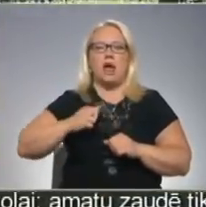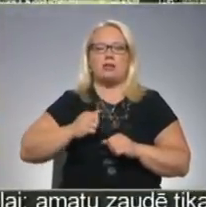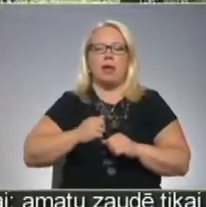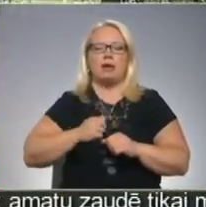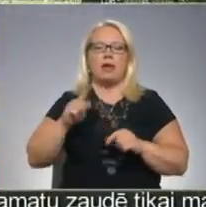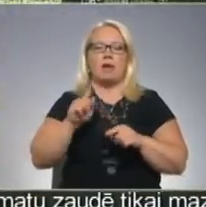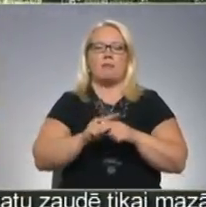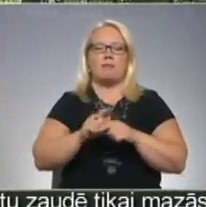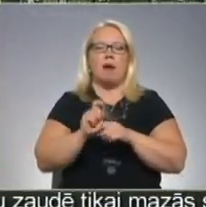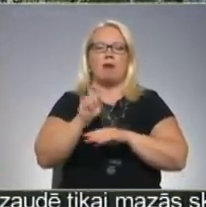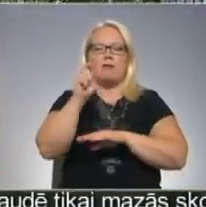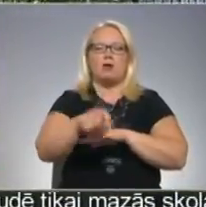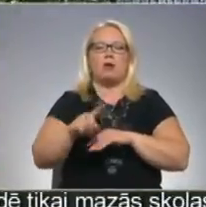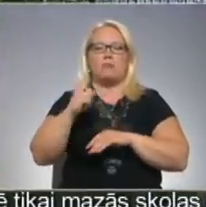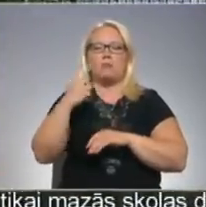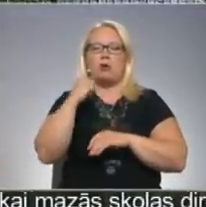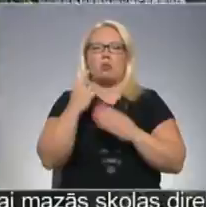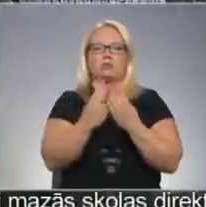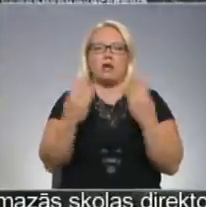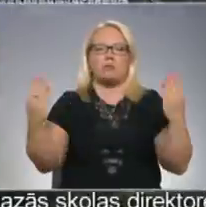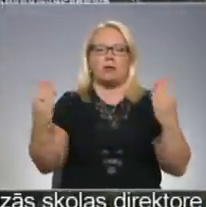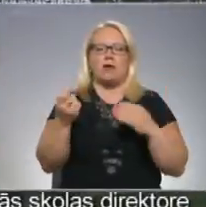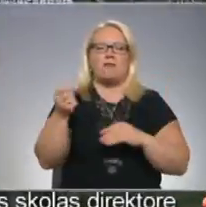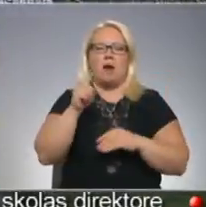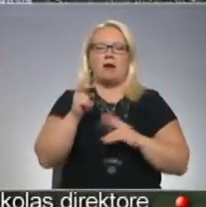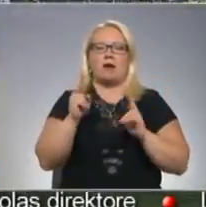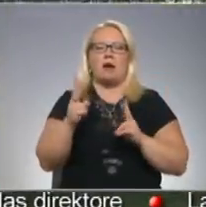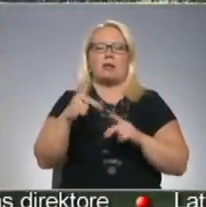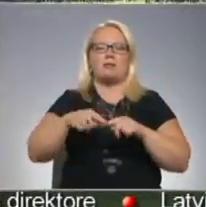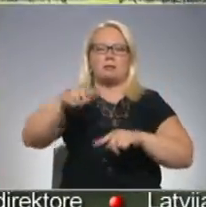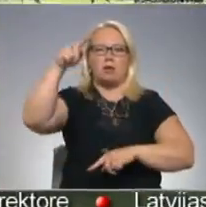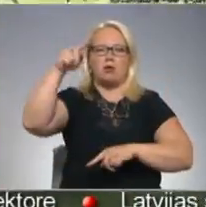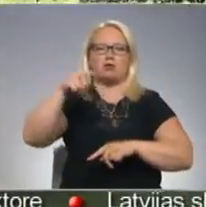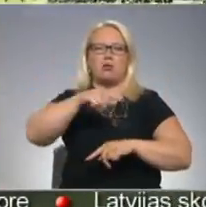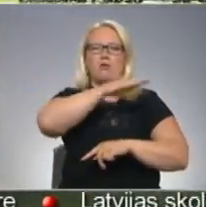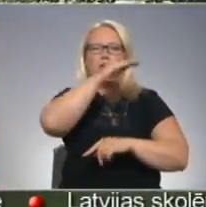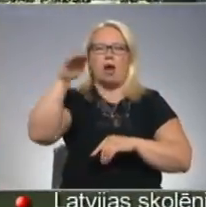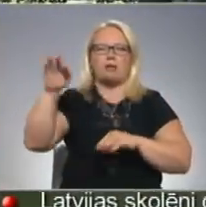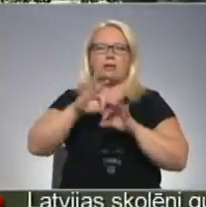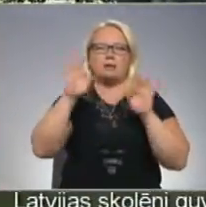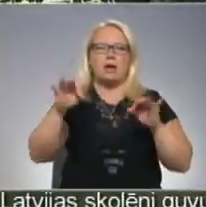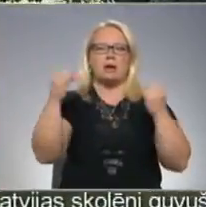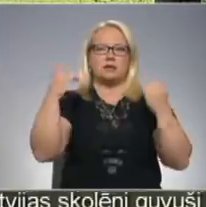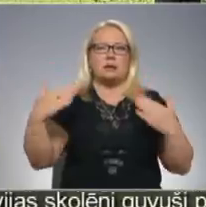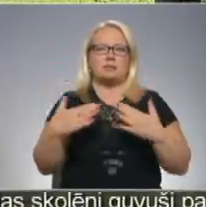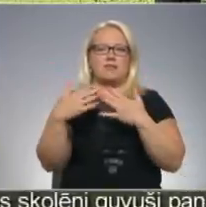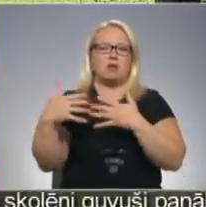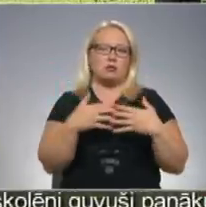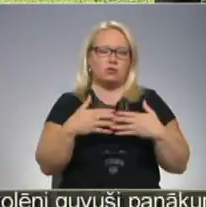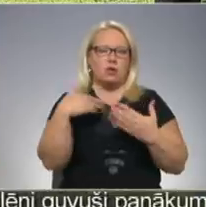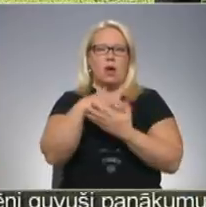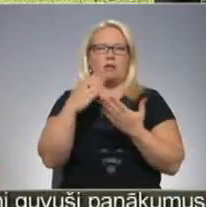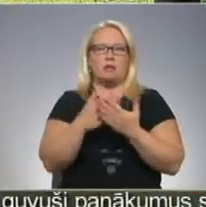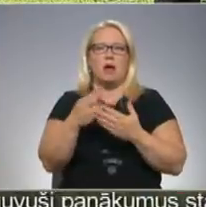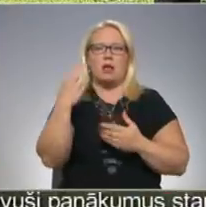Vācu armijas izveidoto pirmo nocietinājumu līniju vairāk nekā divus metrus augstu valni sākā Zimas Svetku kaujas. Daļa no